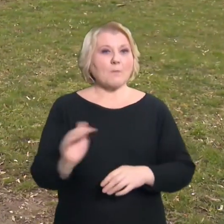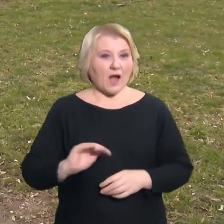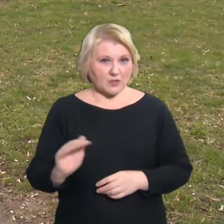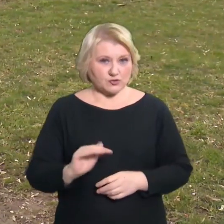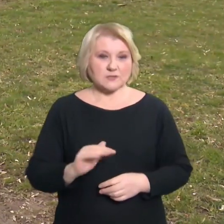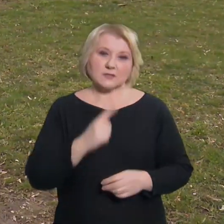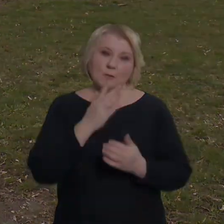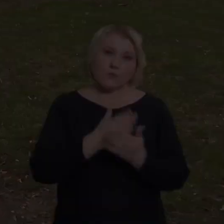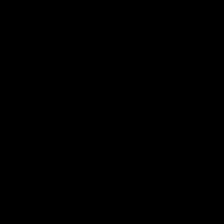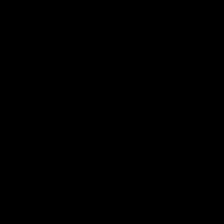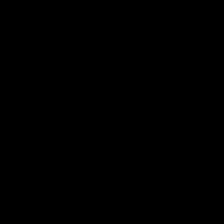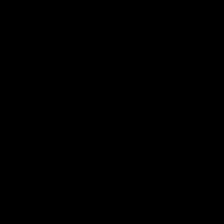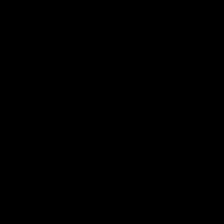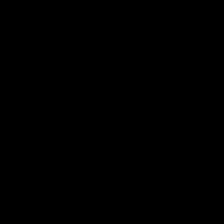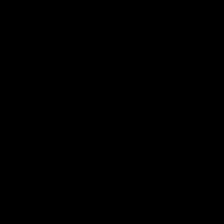Kolovrátková, Česká televize.